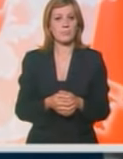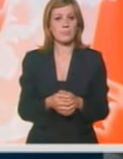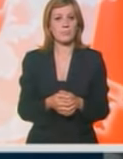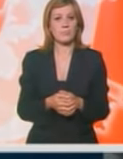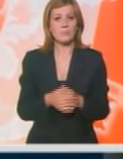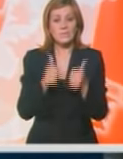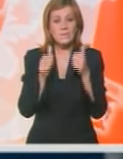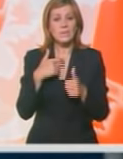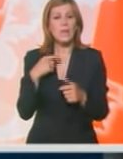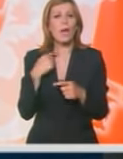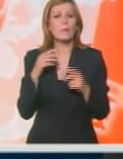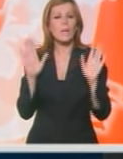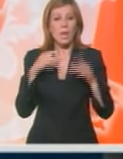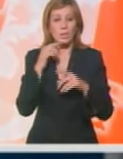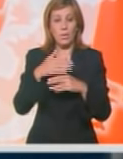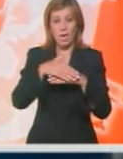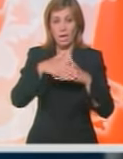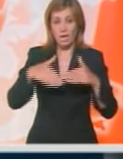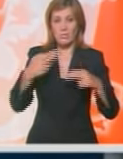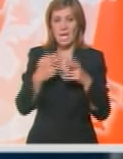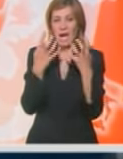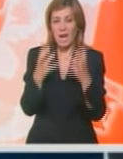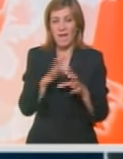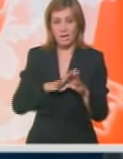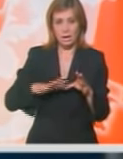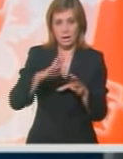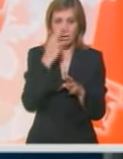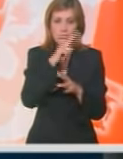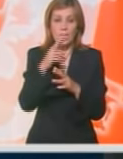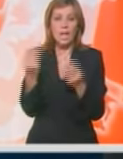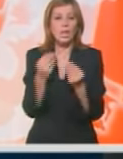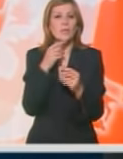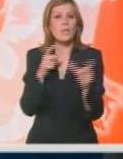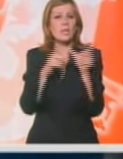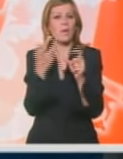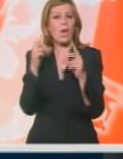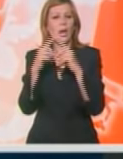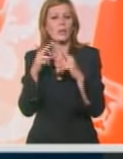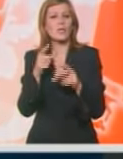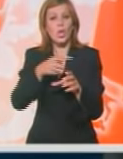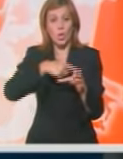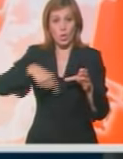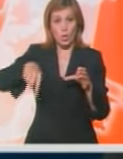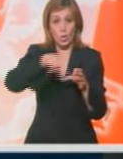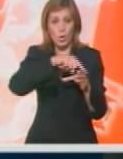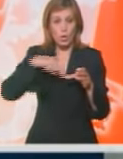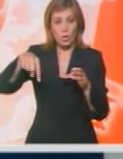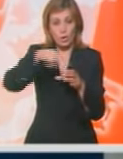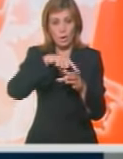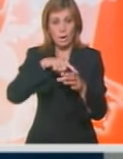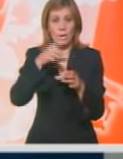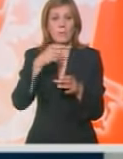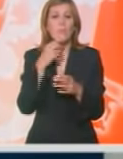Sada letimo do živice grenonskog ledanog pokrivača. Nešto severnije od artičkog kruga, iznad ivičnih glečare.